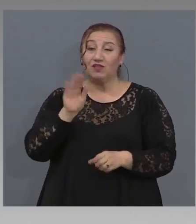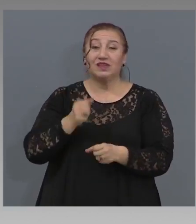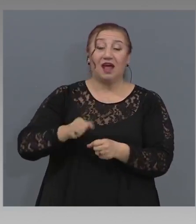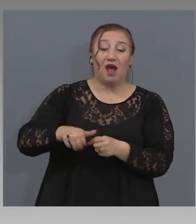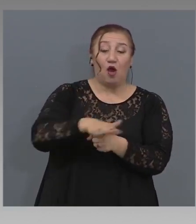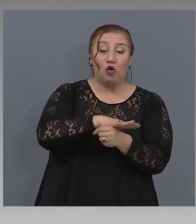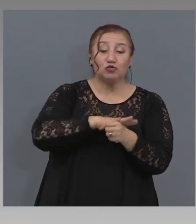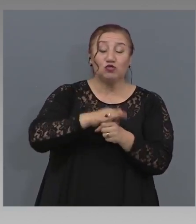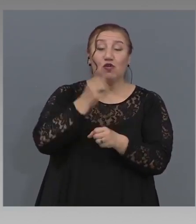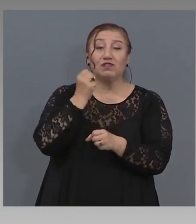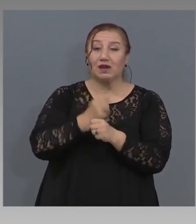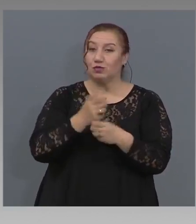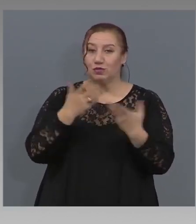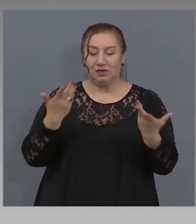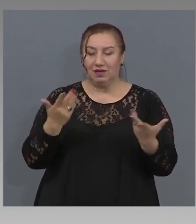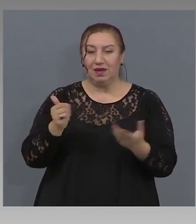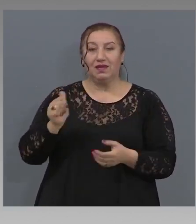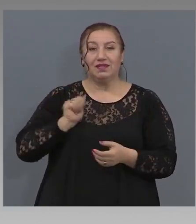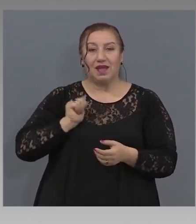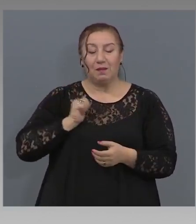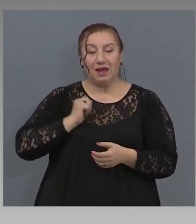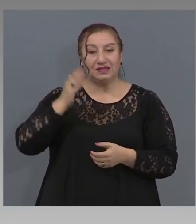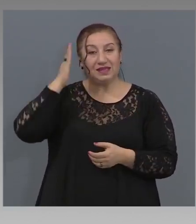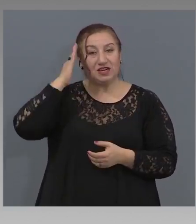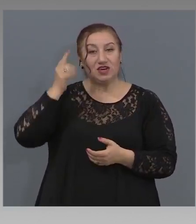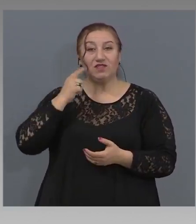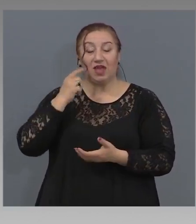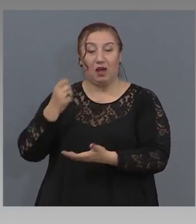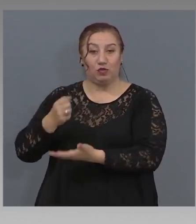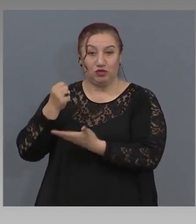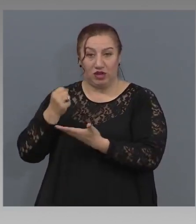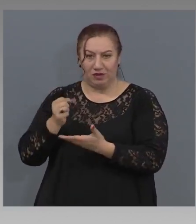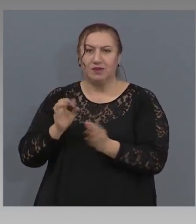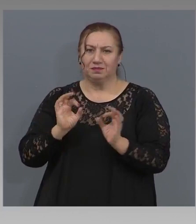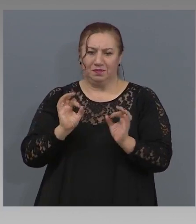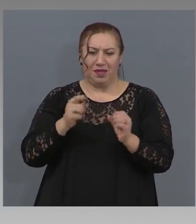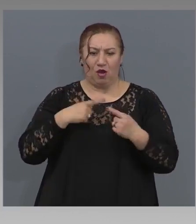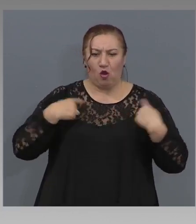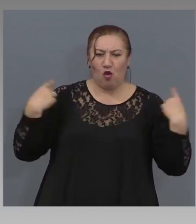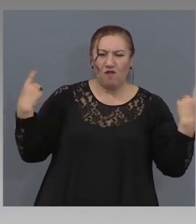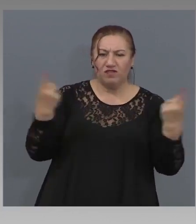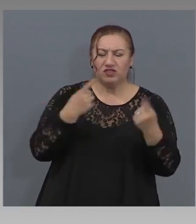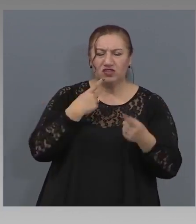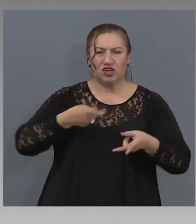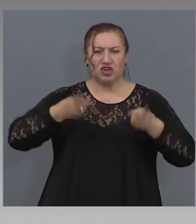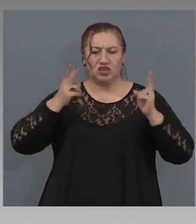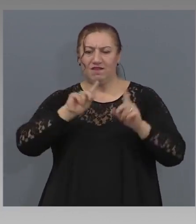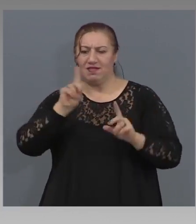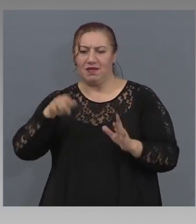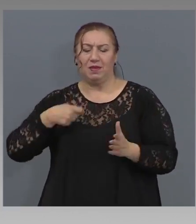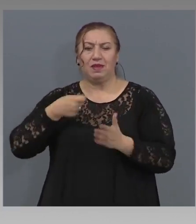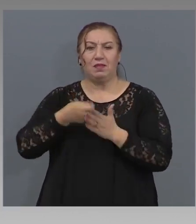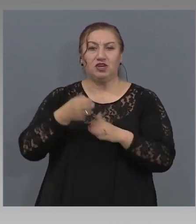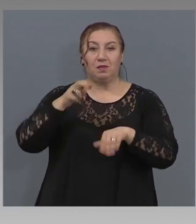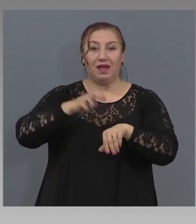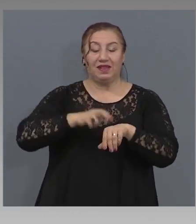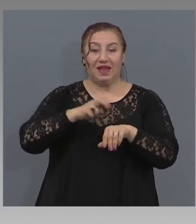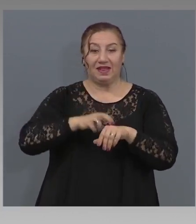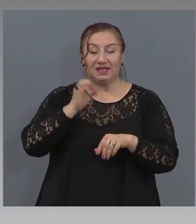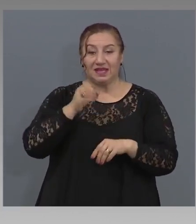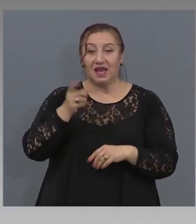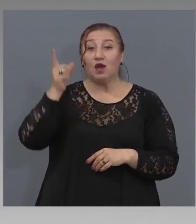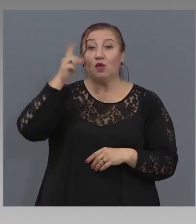държавния бюджет, защото ако сега всички решат да не се плащат ДДС, утре няма да има пари за